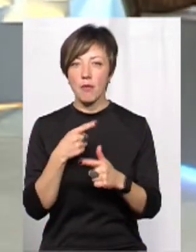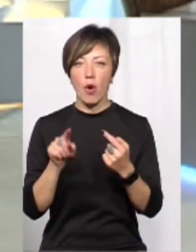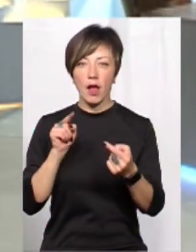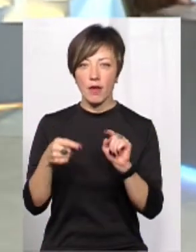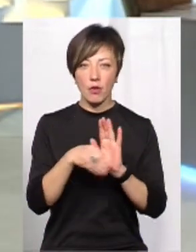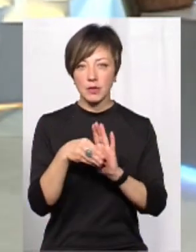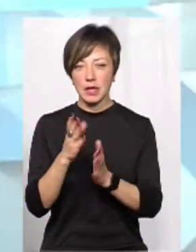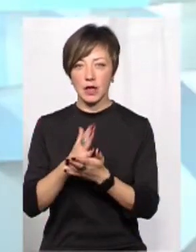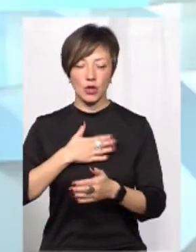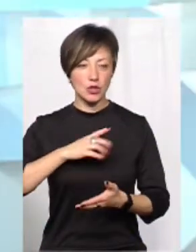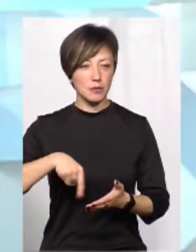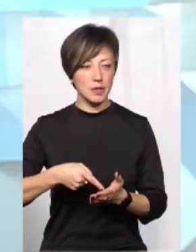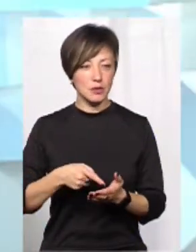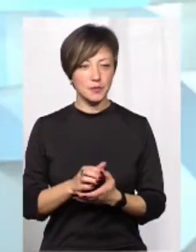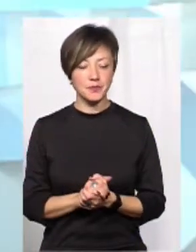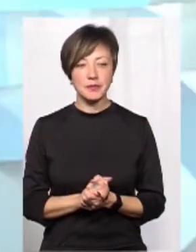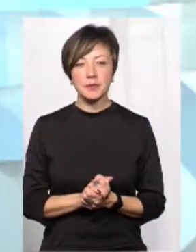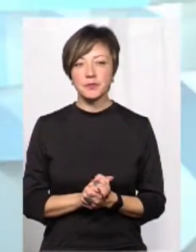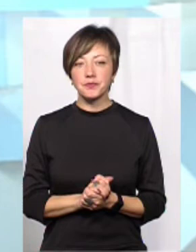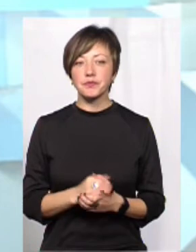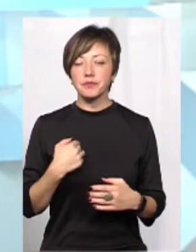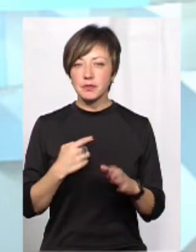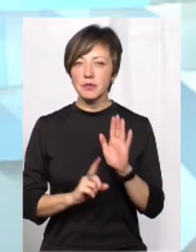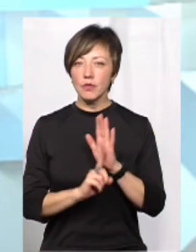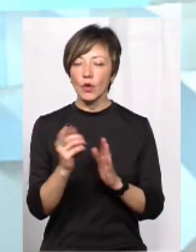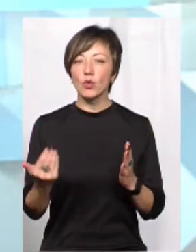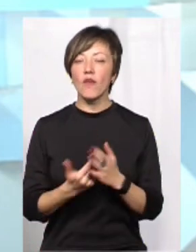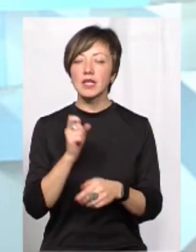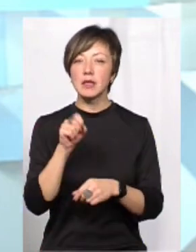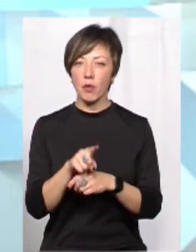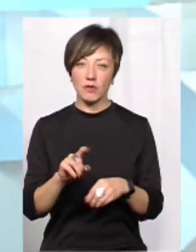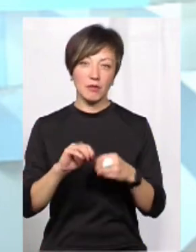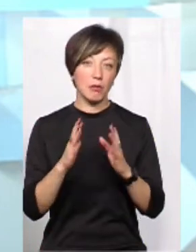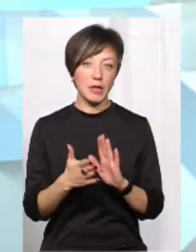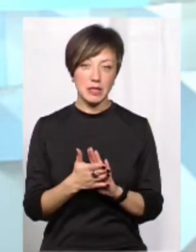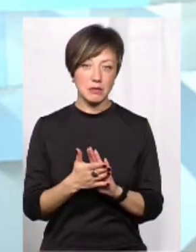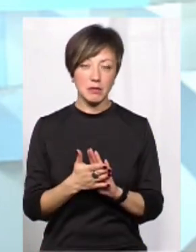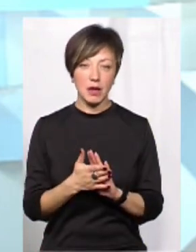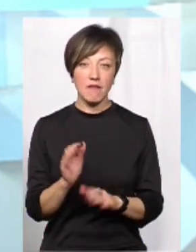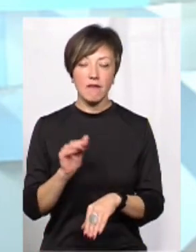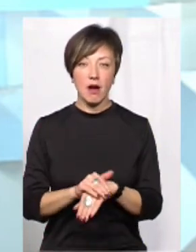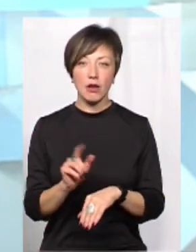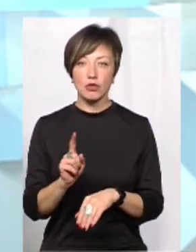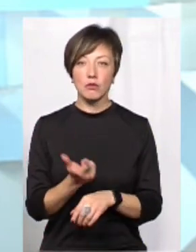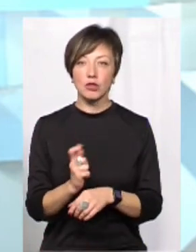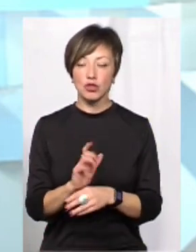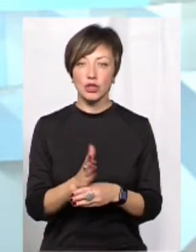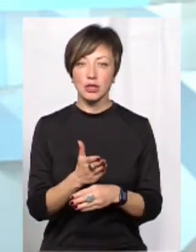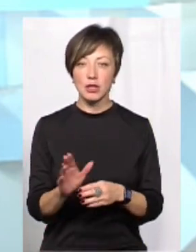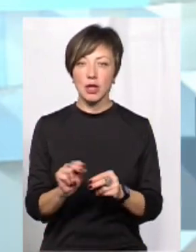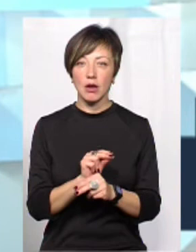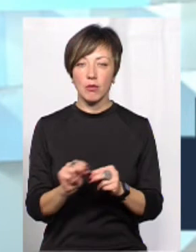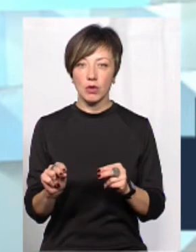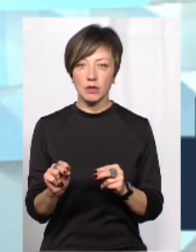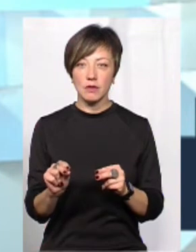антикорупційним є наше місто? Досвідься, я почну, мабуть, з замовників. В принципі, той факт, що більшу частину